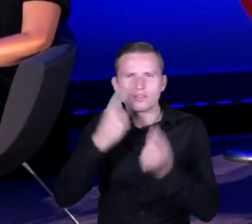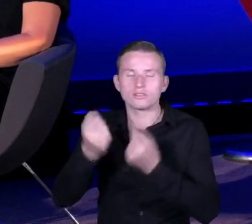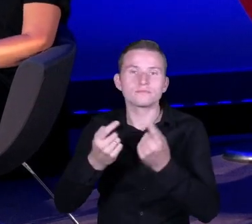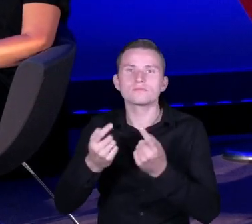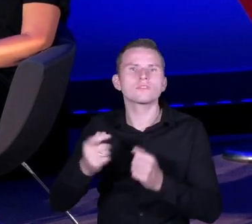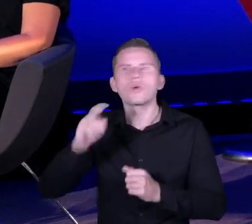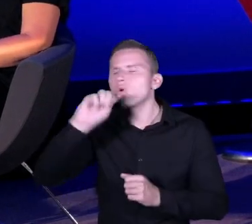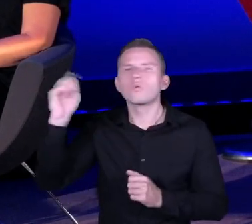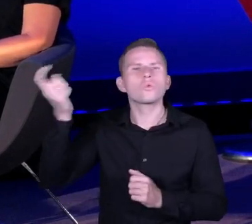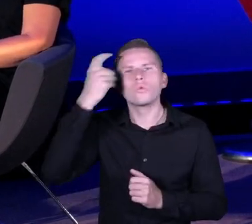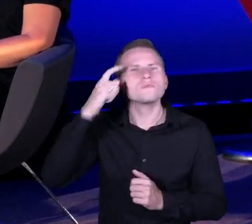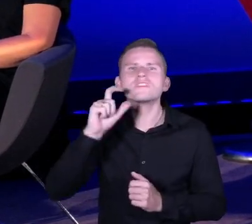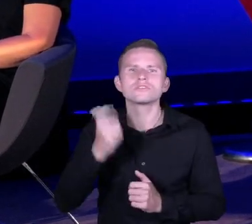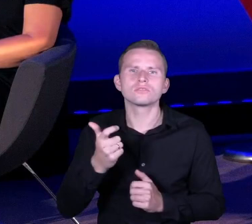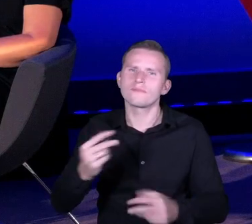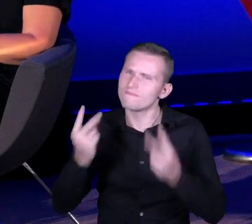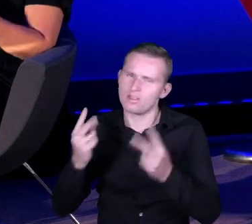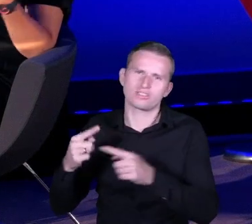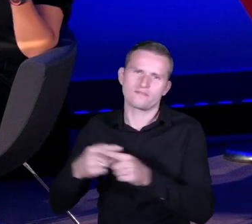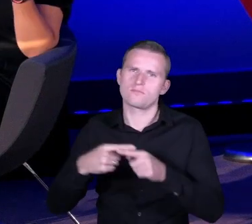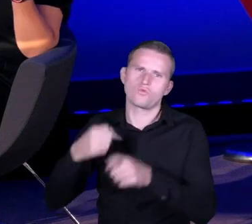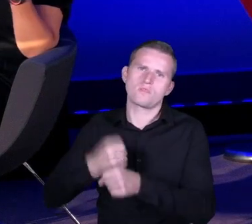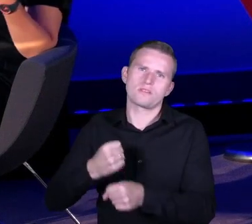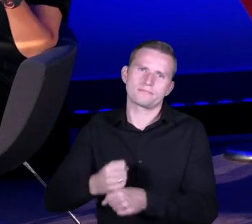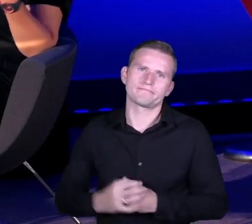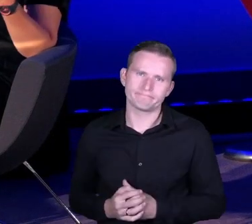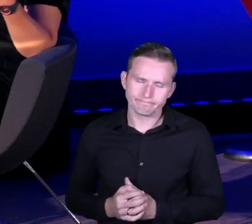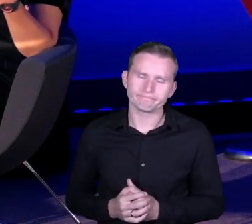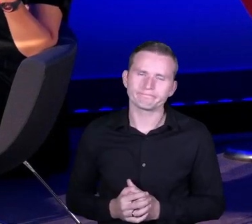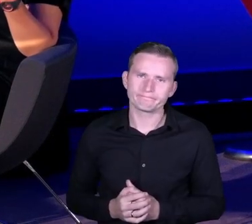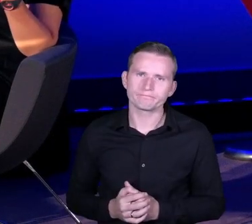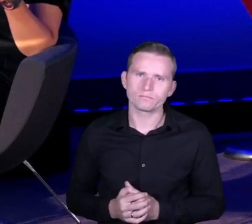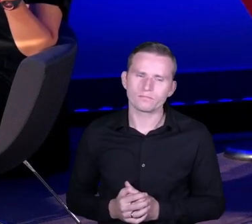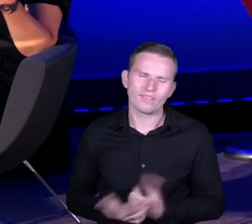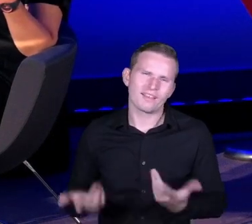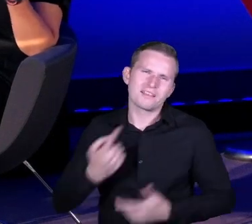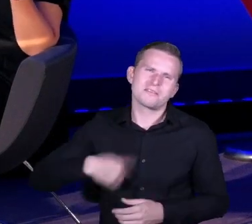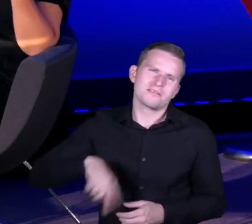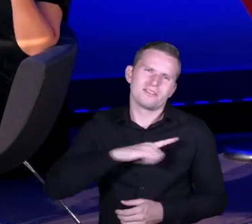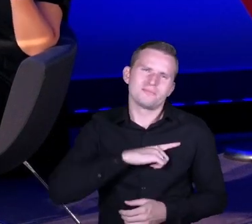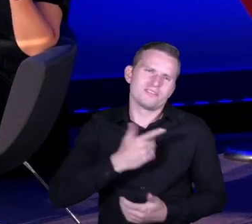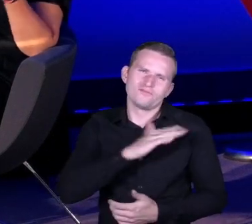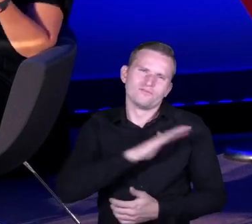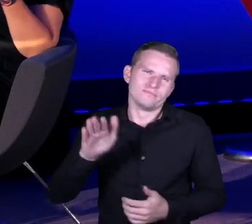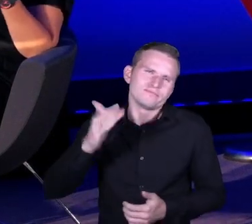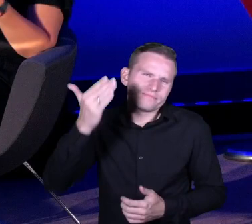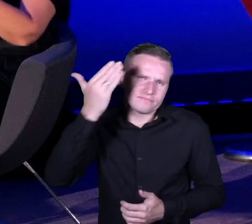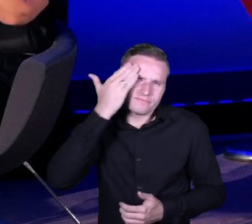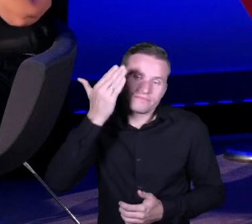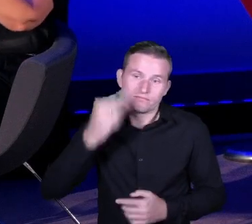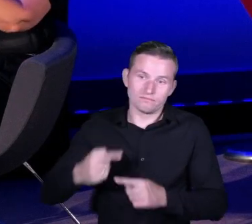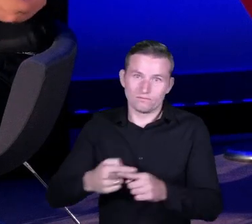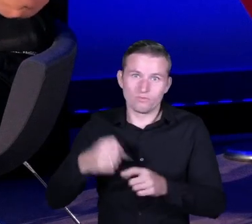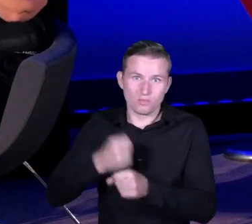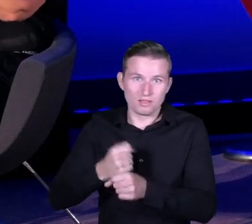to jest właśnie współpraca. Czyli wszyscy widzimy, że bez współpracy,